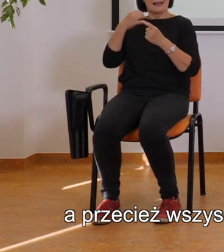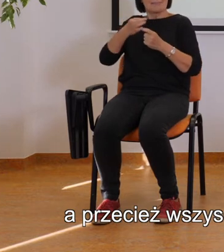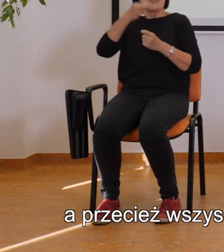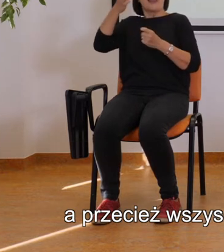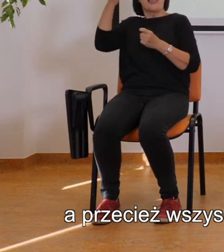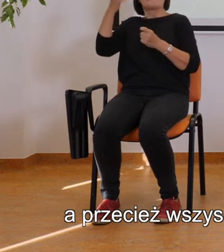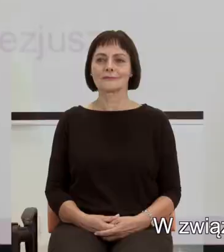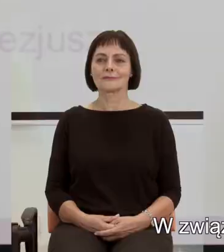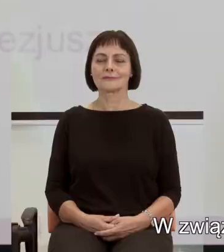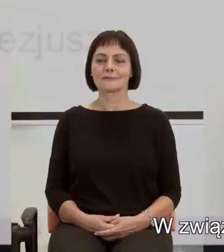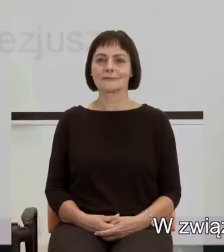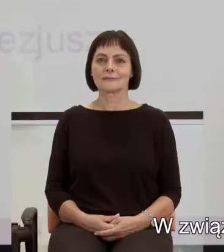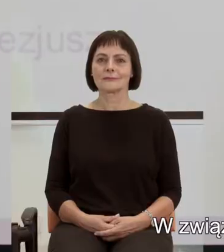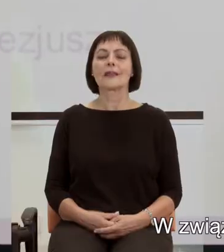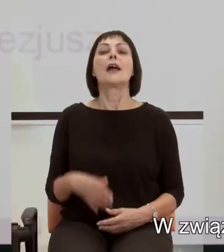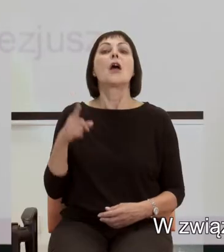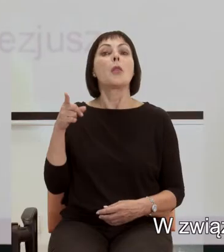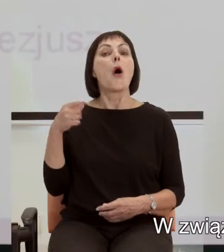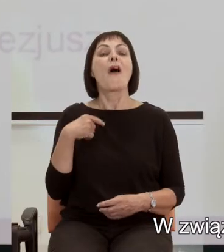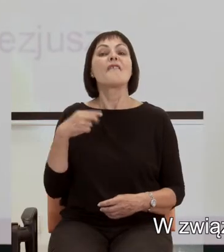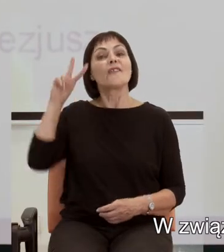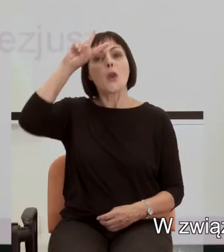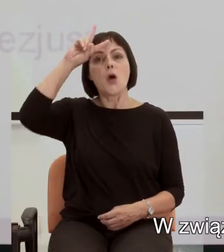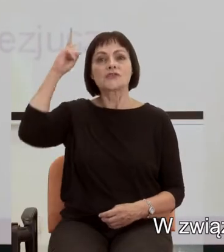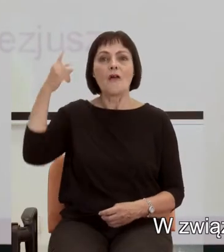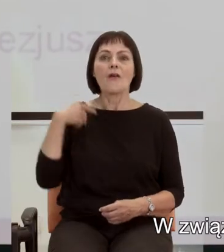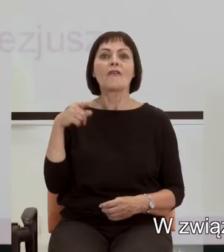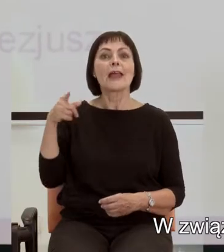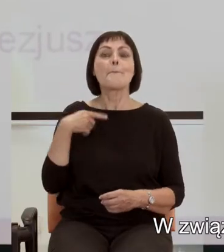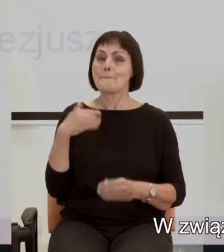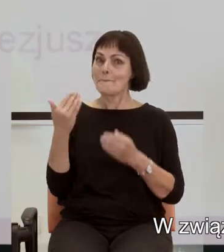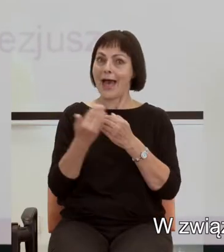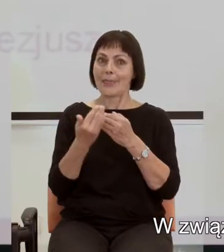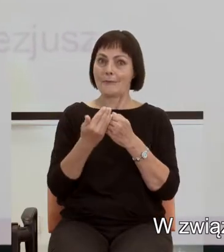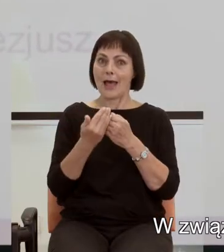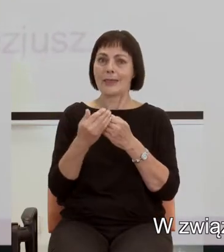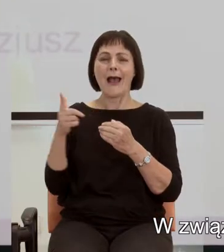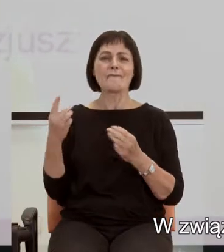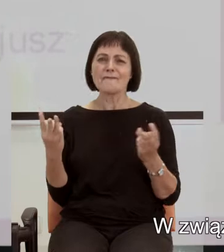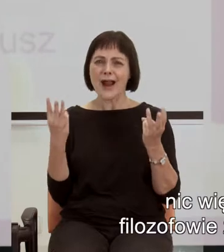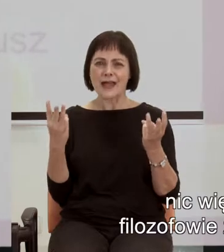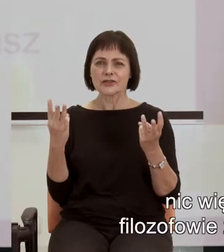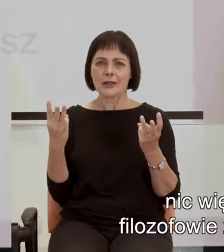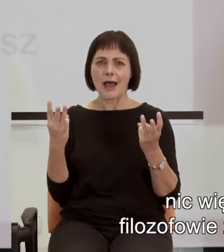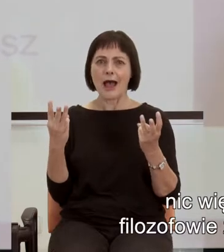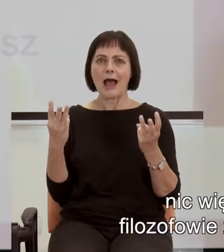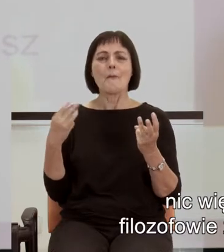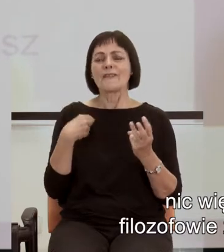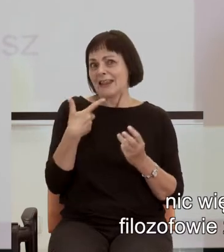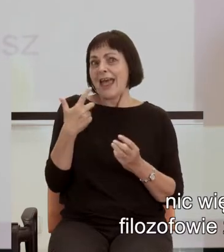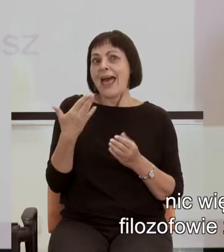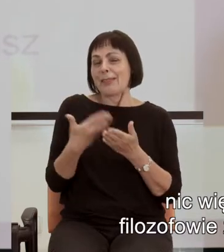precyzyjnie. No właśnie, filozofowie. W związku z tym, że matematyka jest tak ważna, nic więc